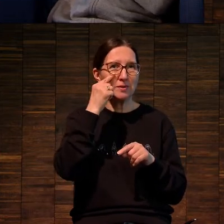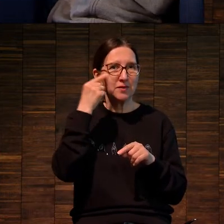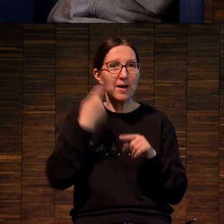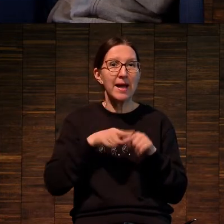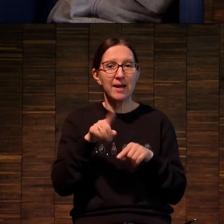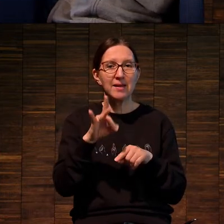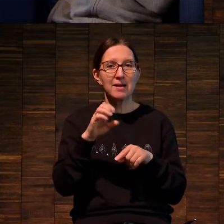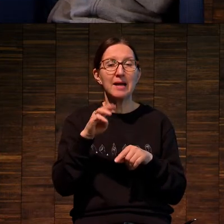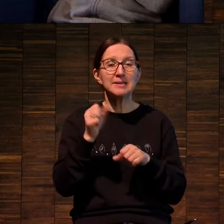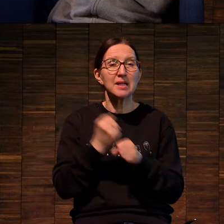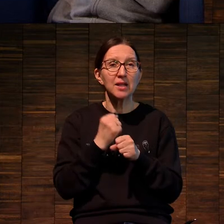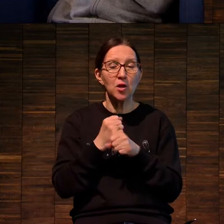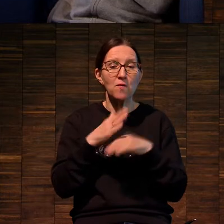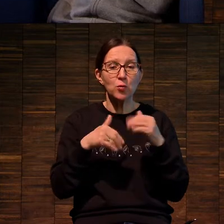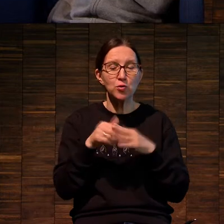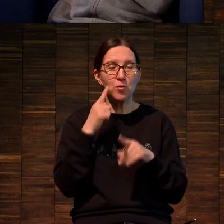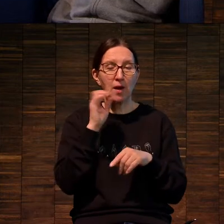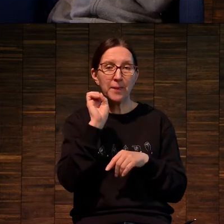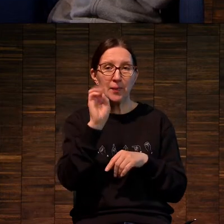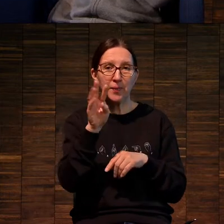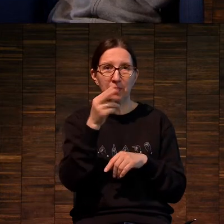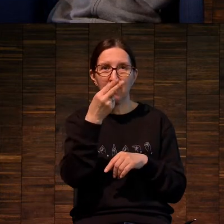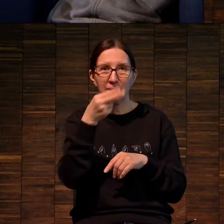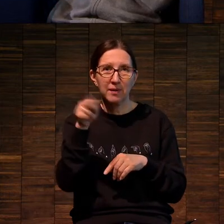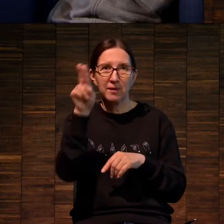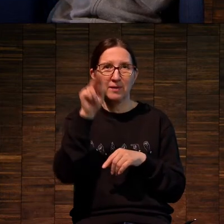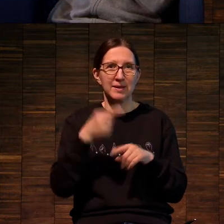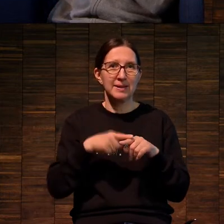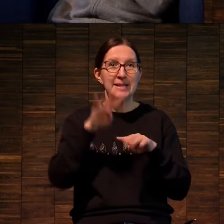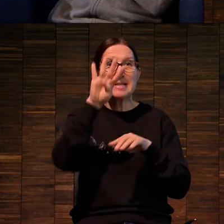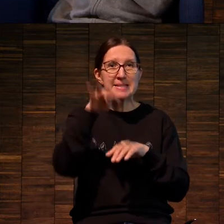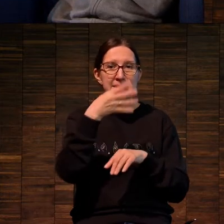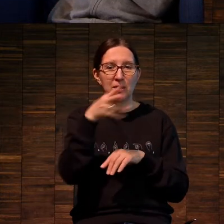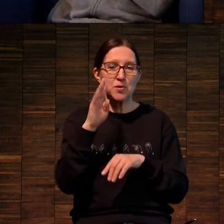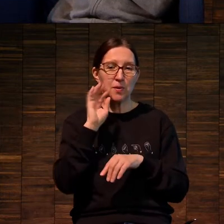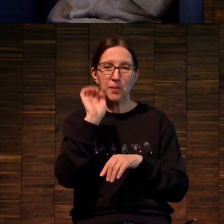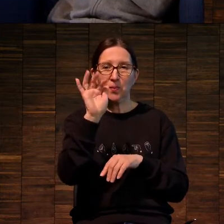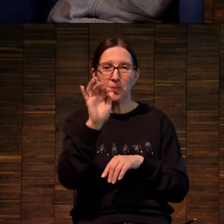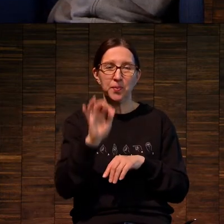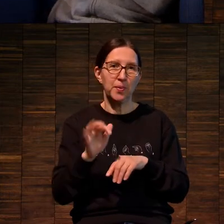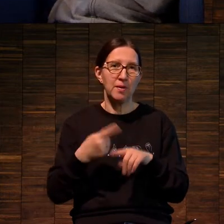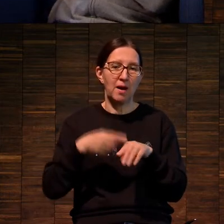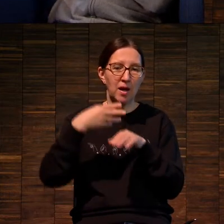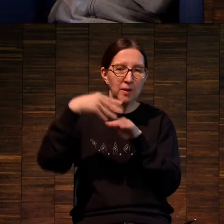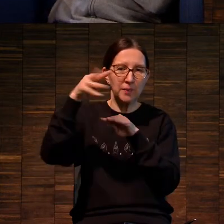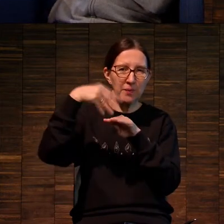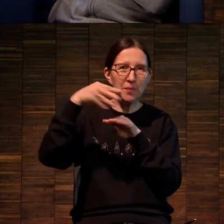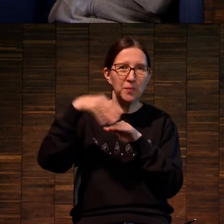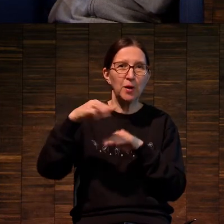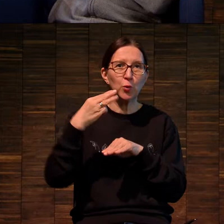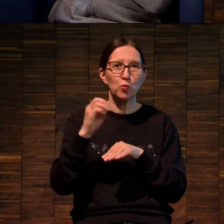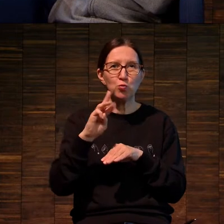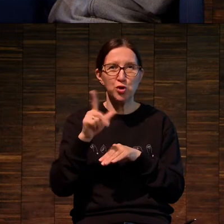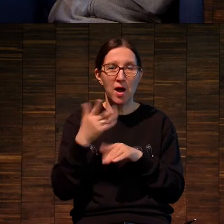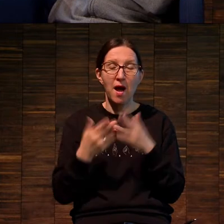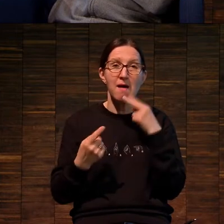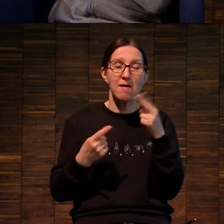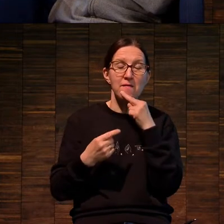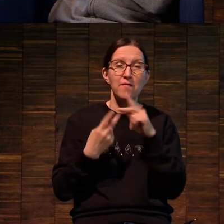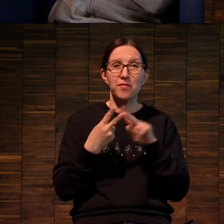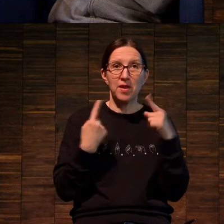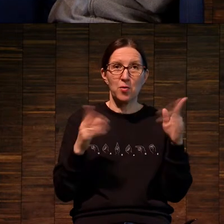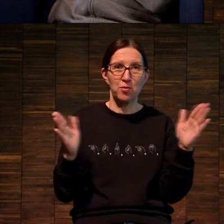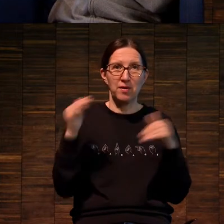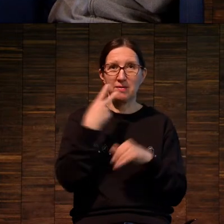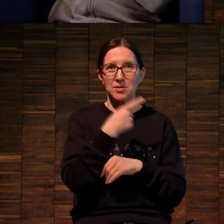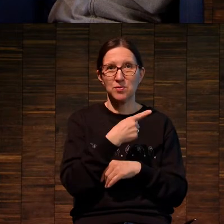но растр, который сделан вручную, набрызган через сеточку, набрызган тушью. А вот если мы посмотрим на эту